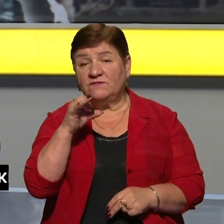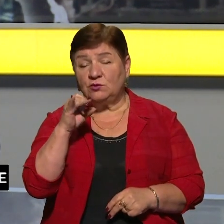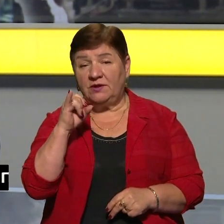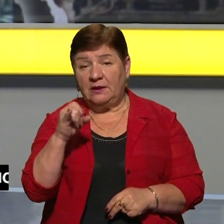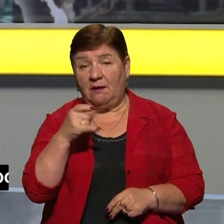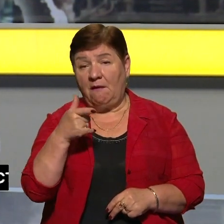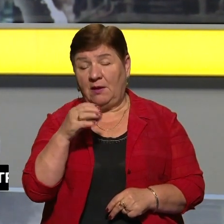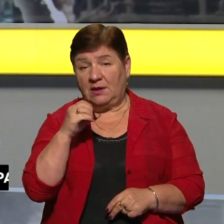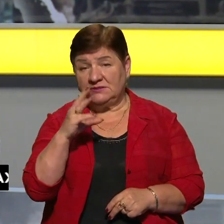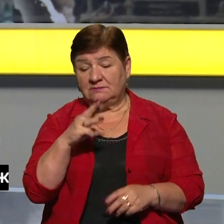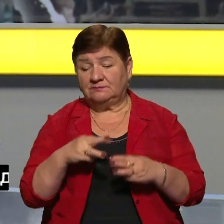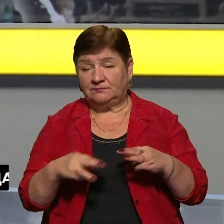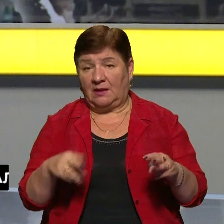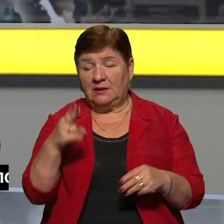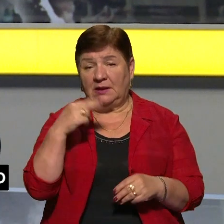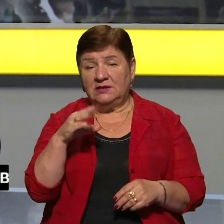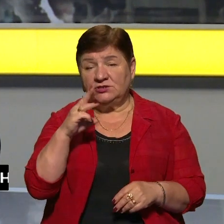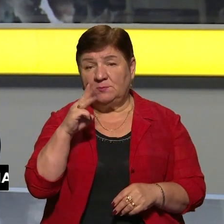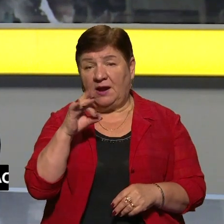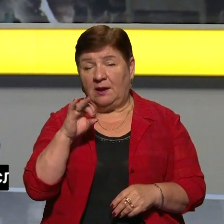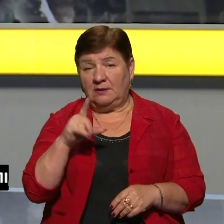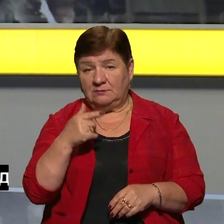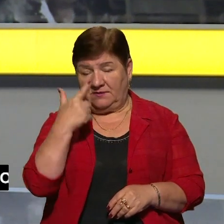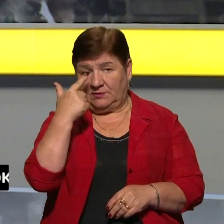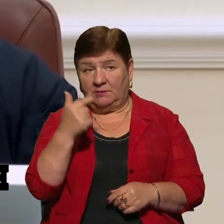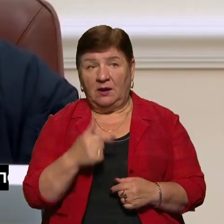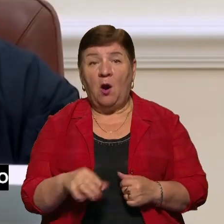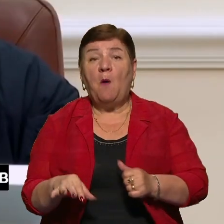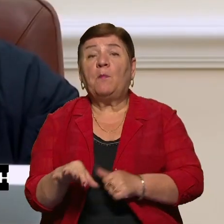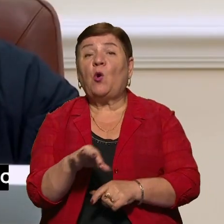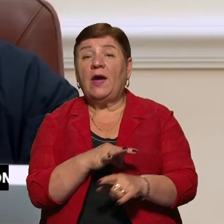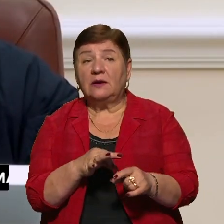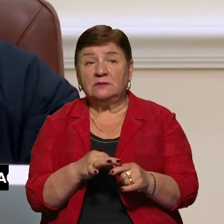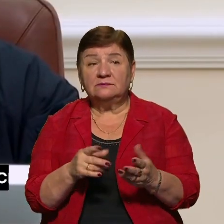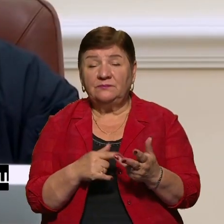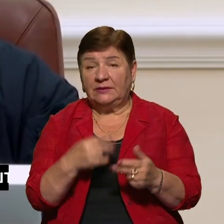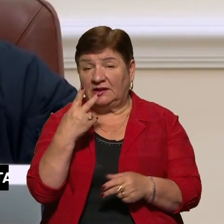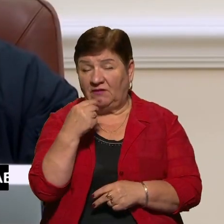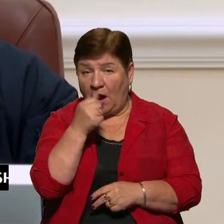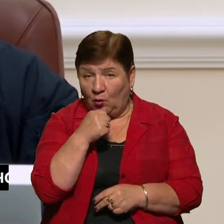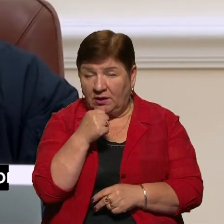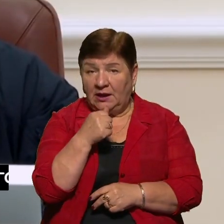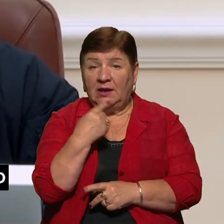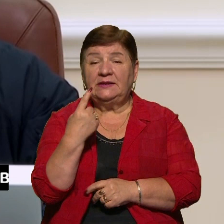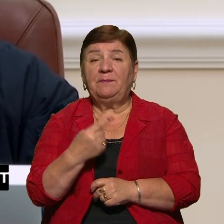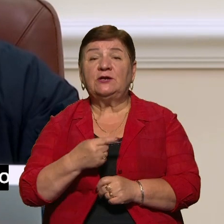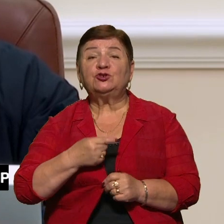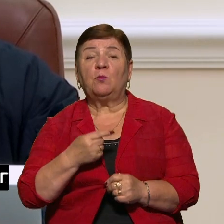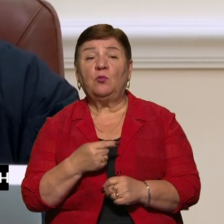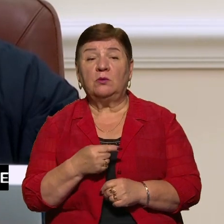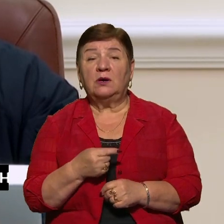телеграм повідомив прем'єр-міністр Денис Шмигаль. Проєкт розрахований на два роки. На першому етапі